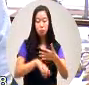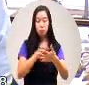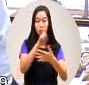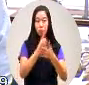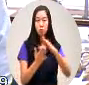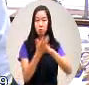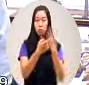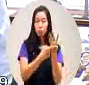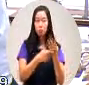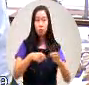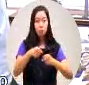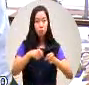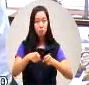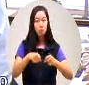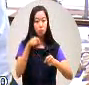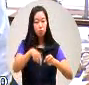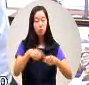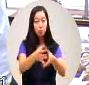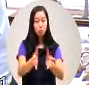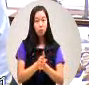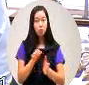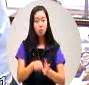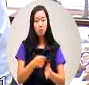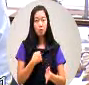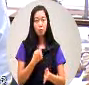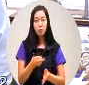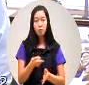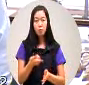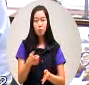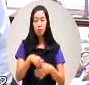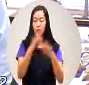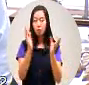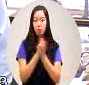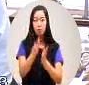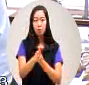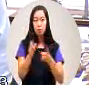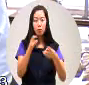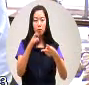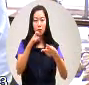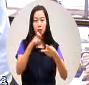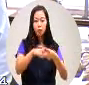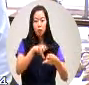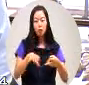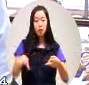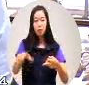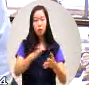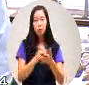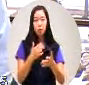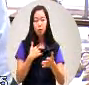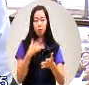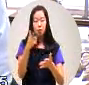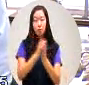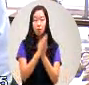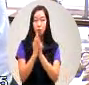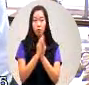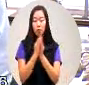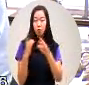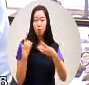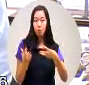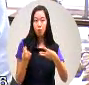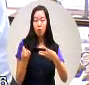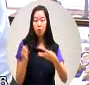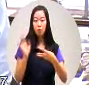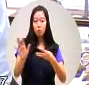业计划的部分那么所谓的产业工坊我就以桃源来说